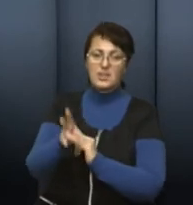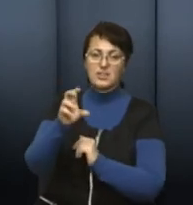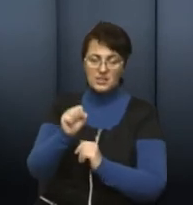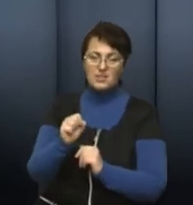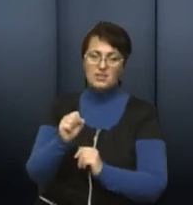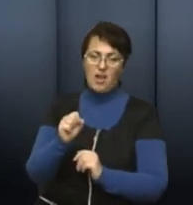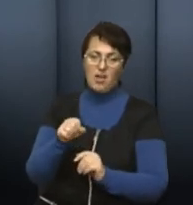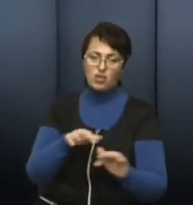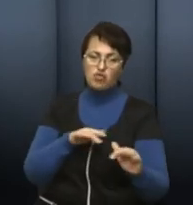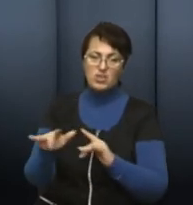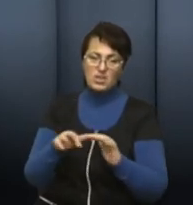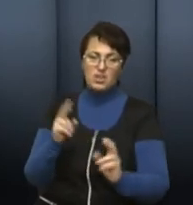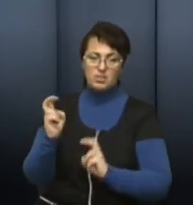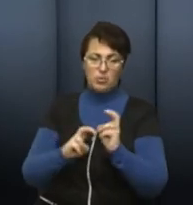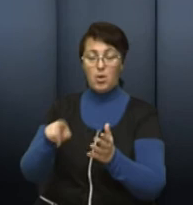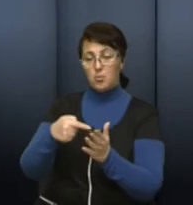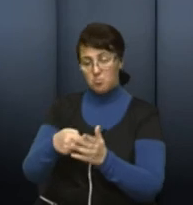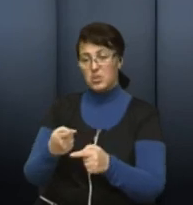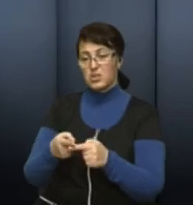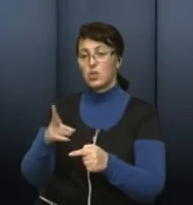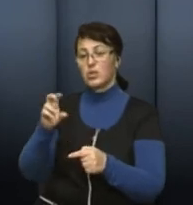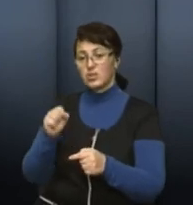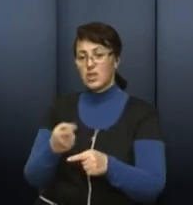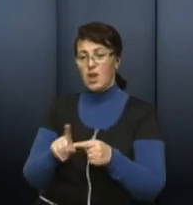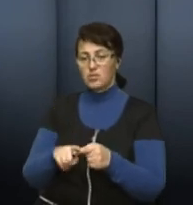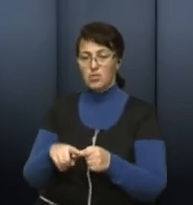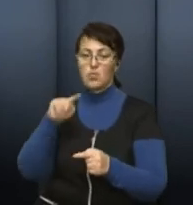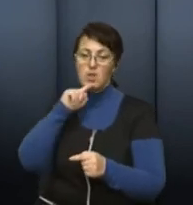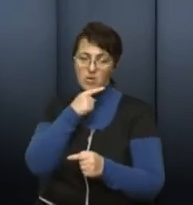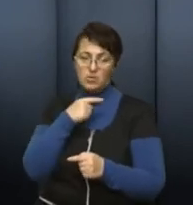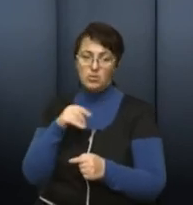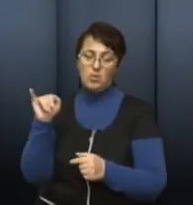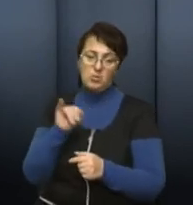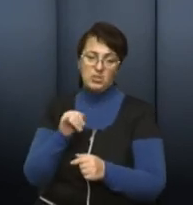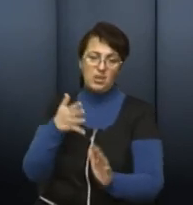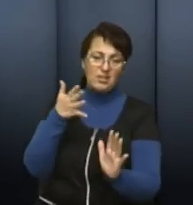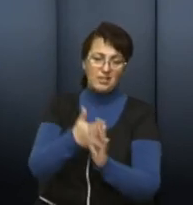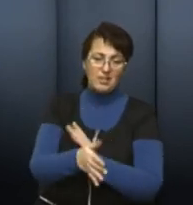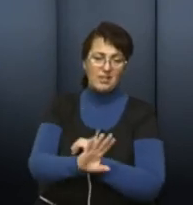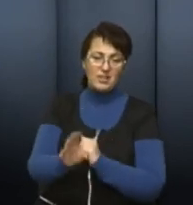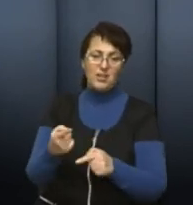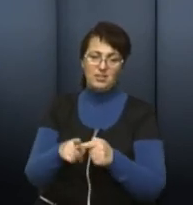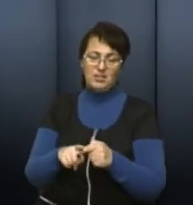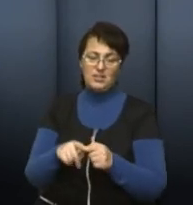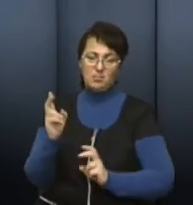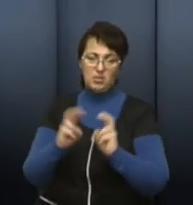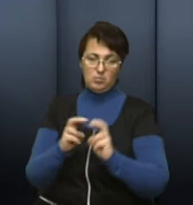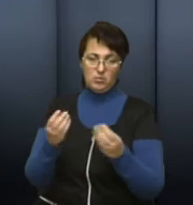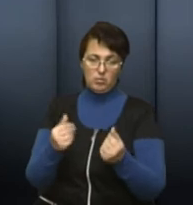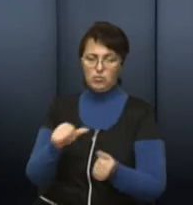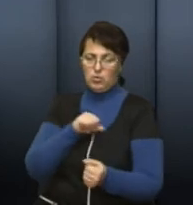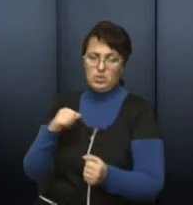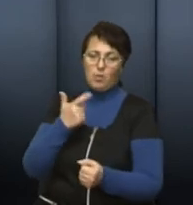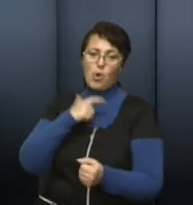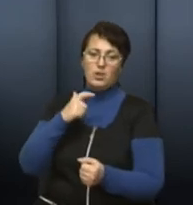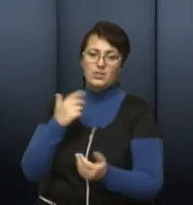економить і не поповнює статутний фонд на ці операційні витрати підприємства. Воно саме на себе заробляє.